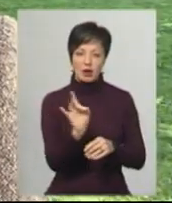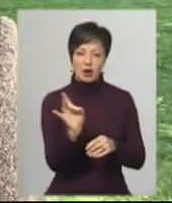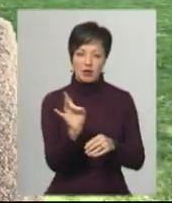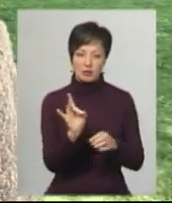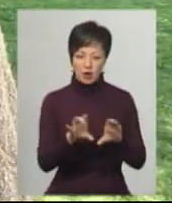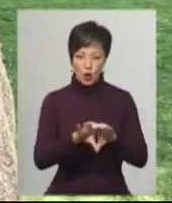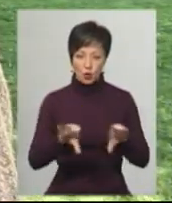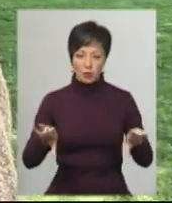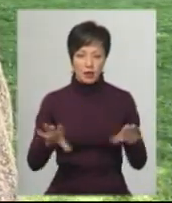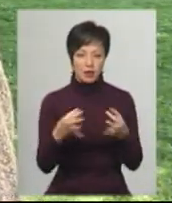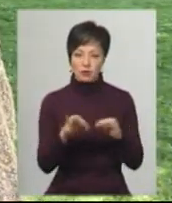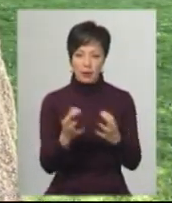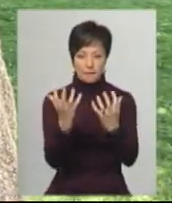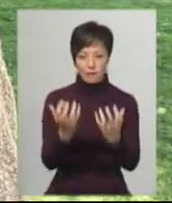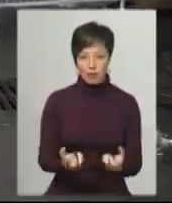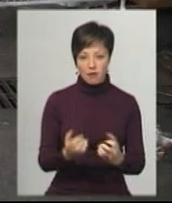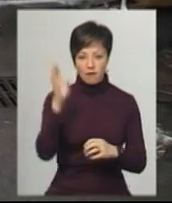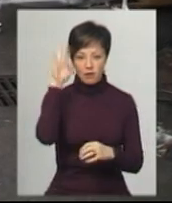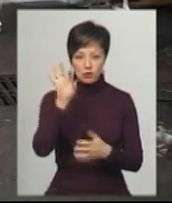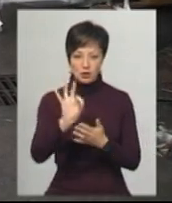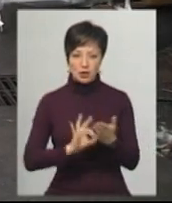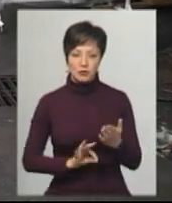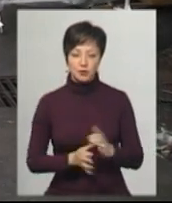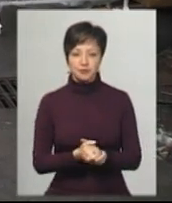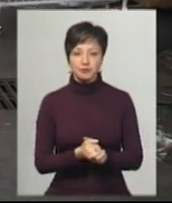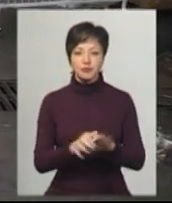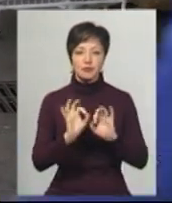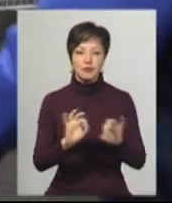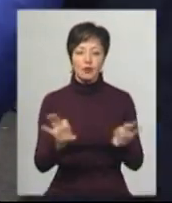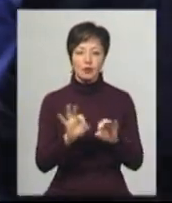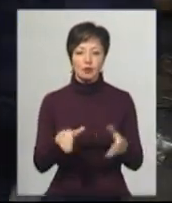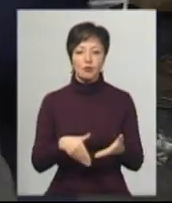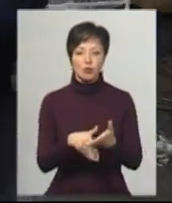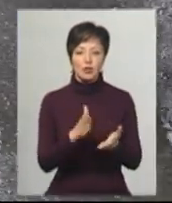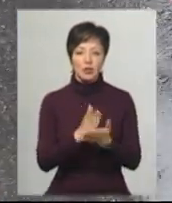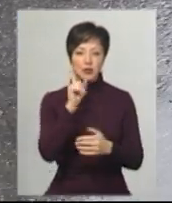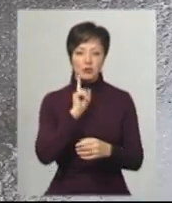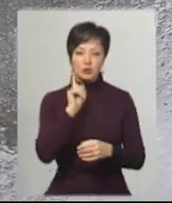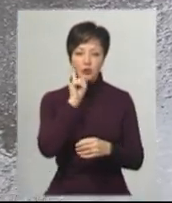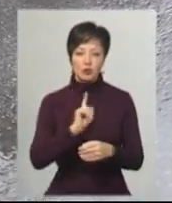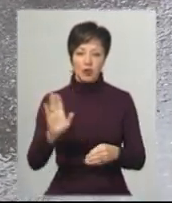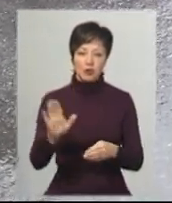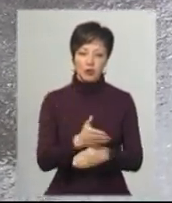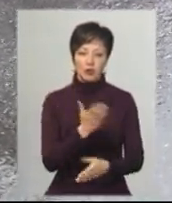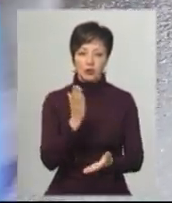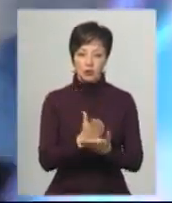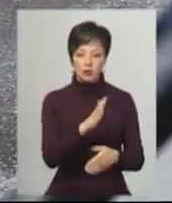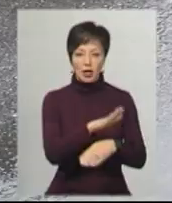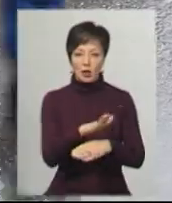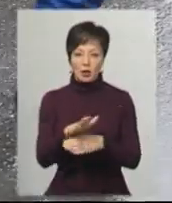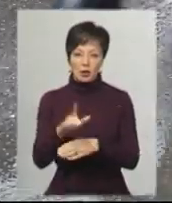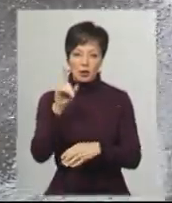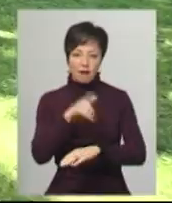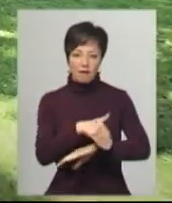труби не дозволяє прийняти ту воду всю зразу. Розповідає, що одним із способів є тимчасовий демонтаж існуючих кіосків на